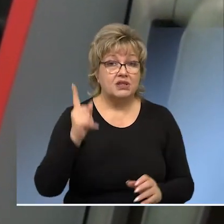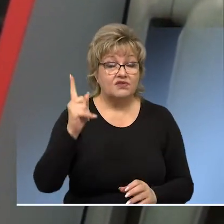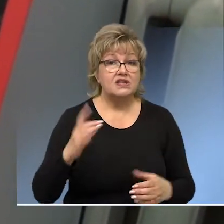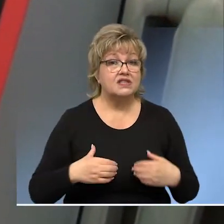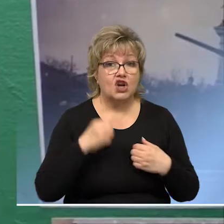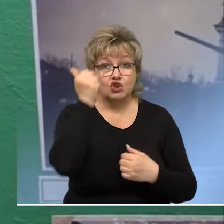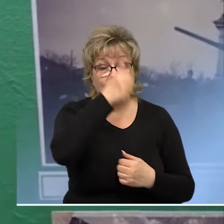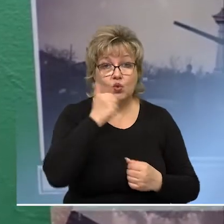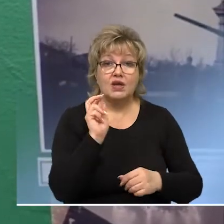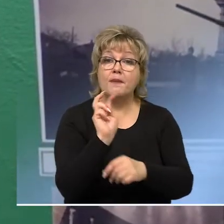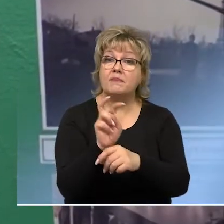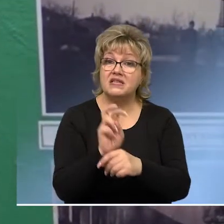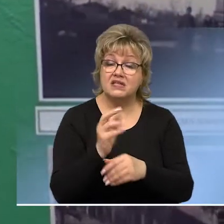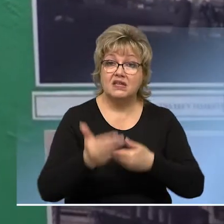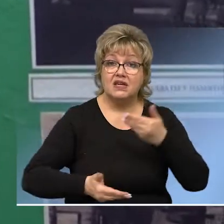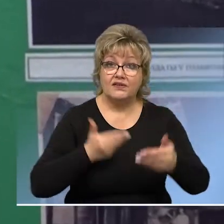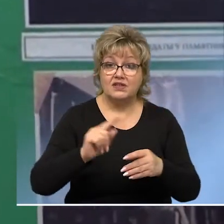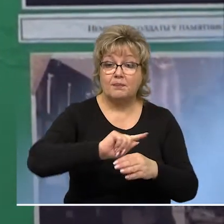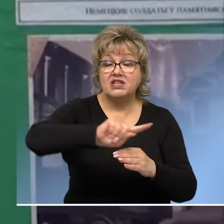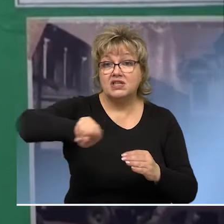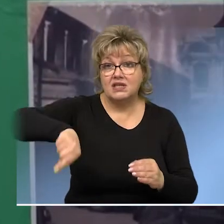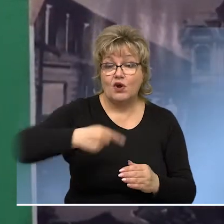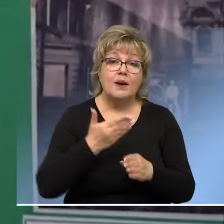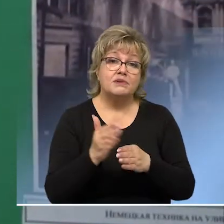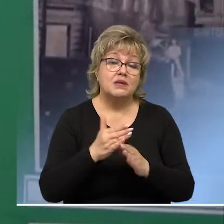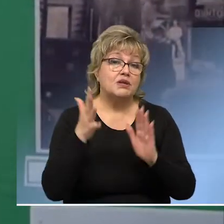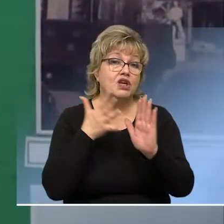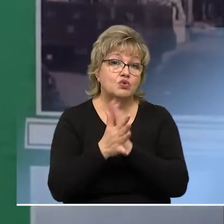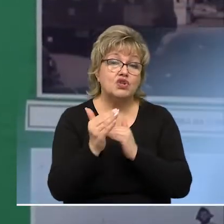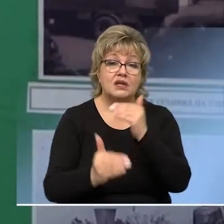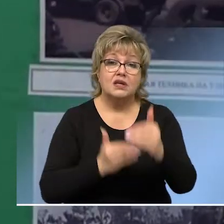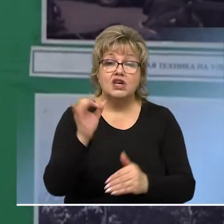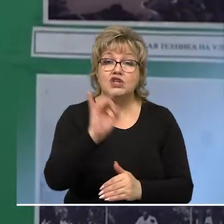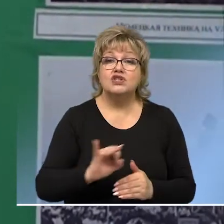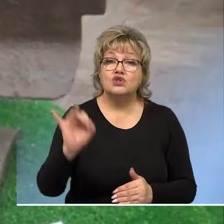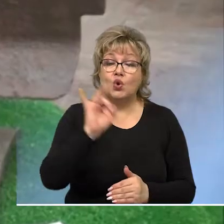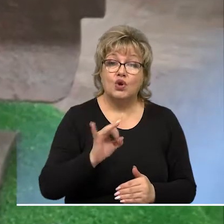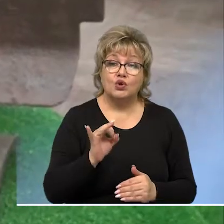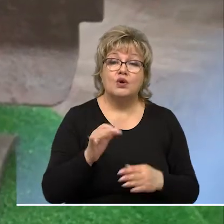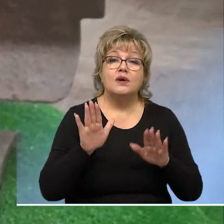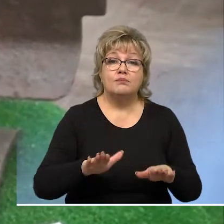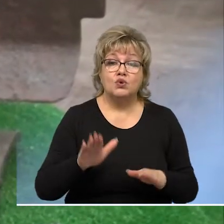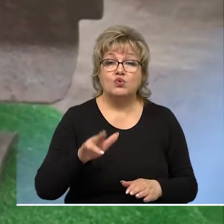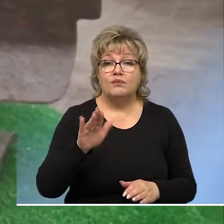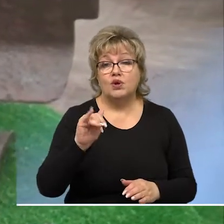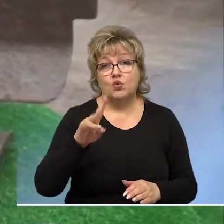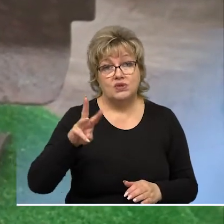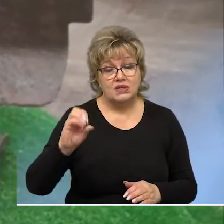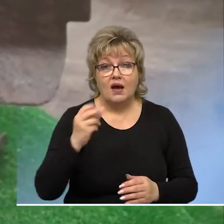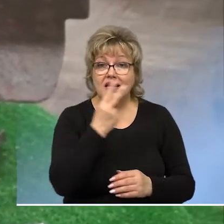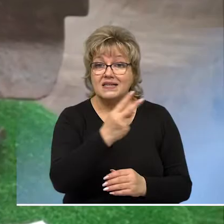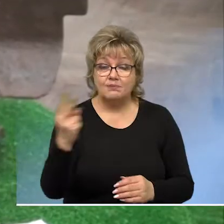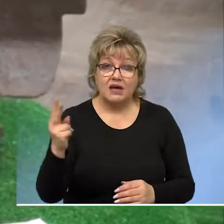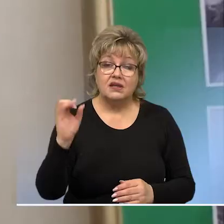события в те страшные годы, и посетитель, двигаясь по часовой стрелке, постепенно изучает шаг за шагом историю рубежей на Миусе,